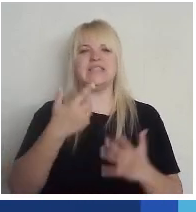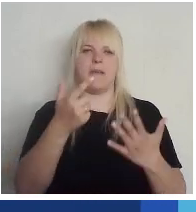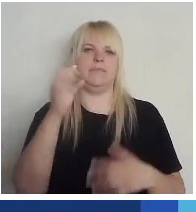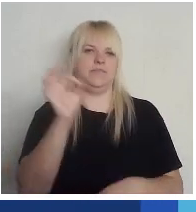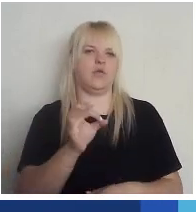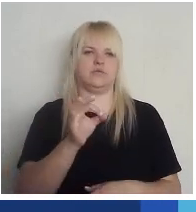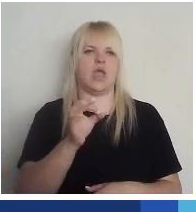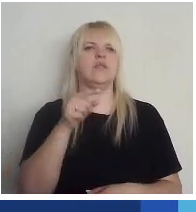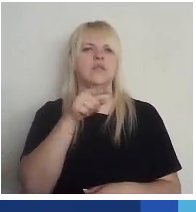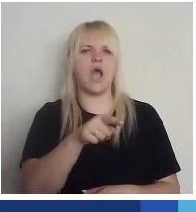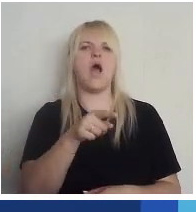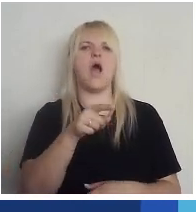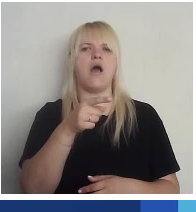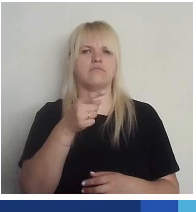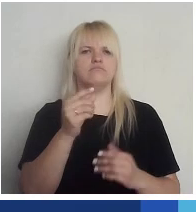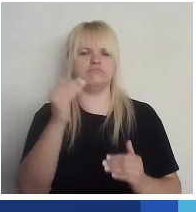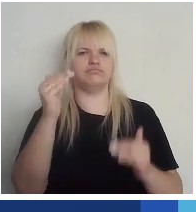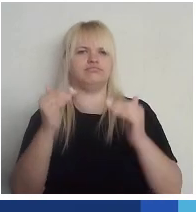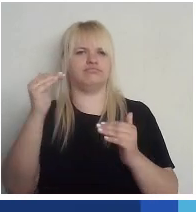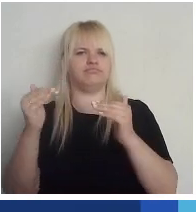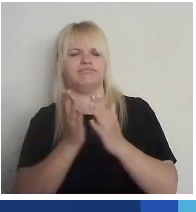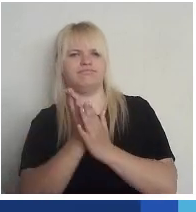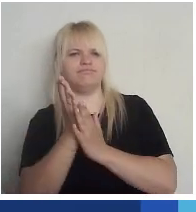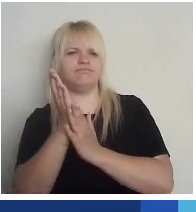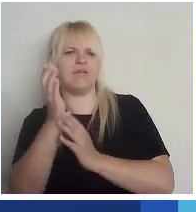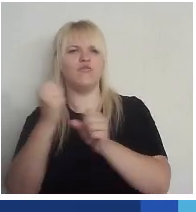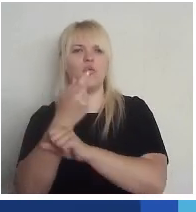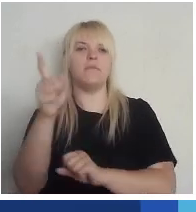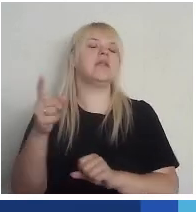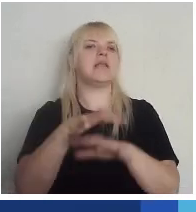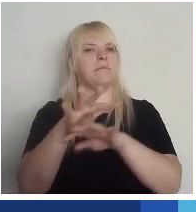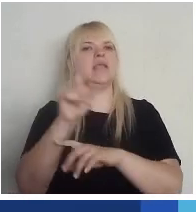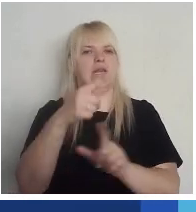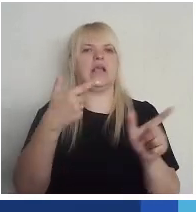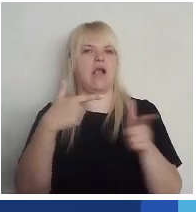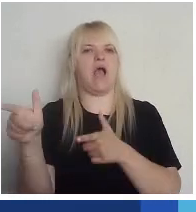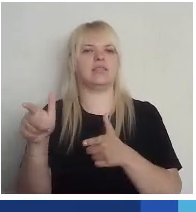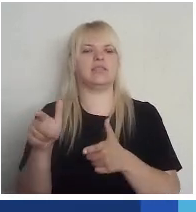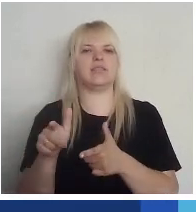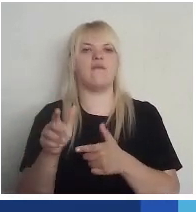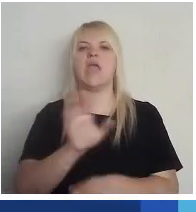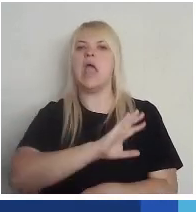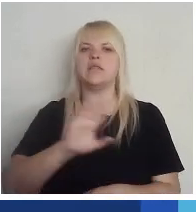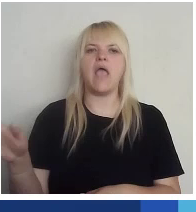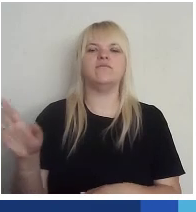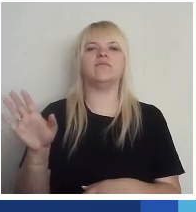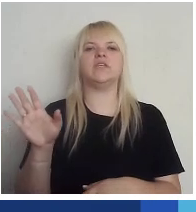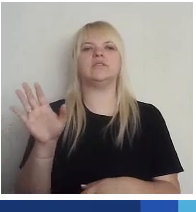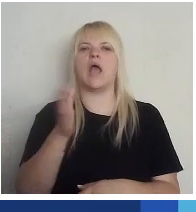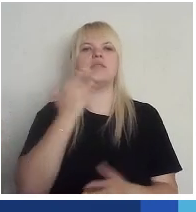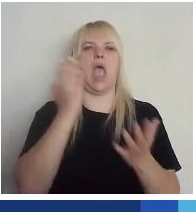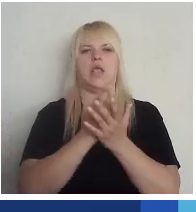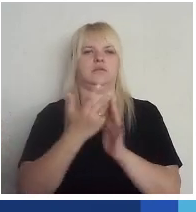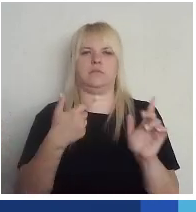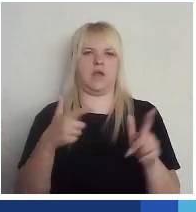drošvien tā temperatūra ir vairāk uz to, ka mēs kā sabiedrība esam gatavi, nevis neesam.